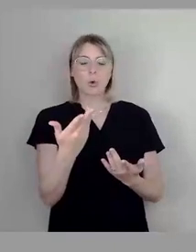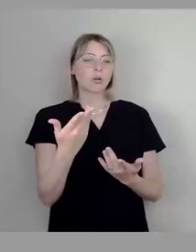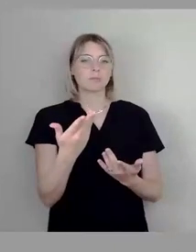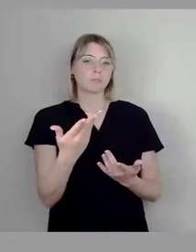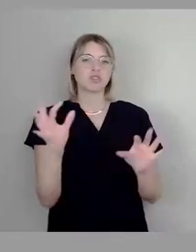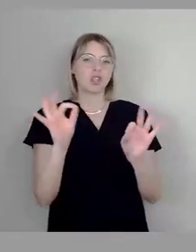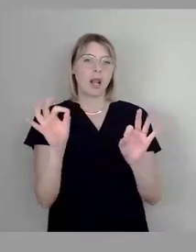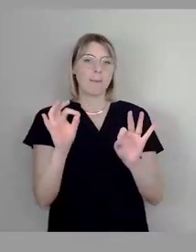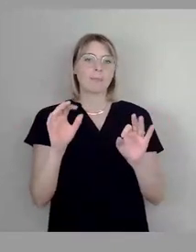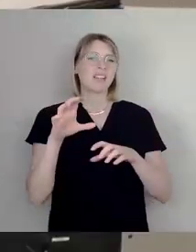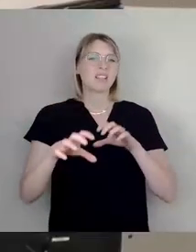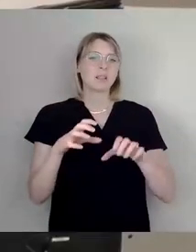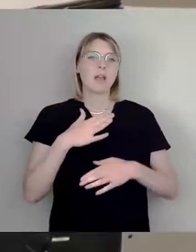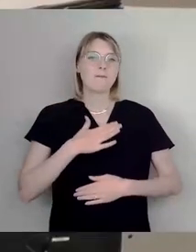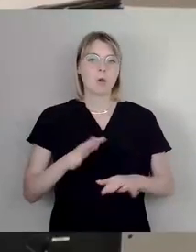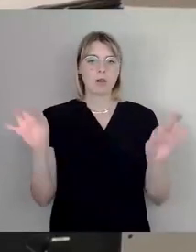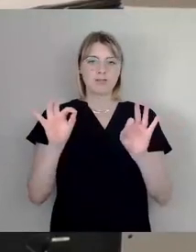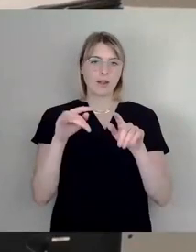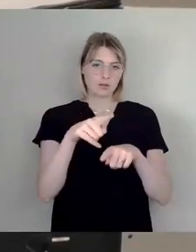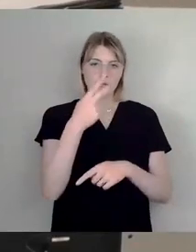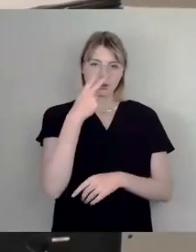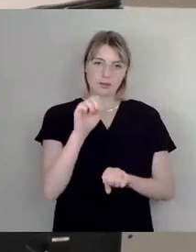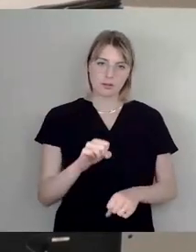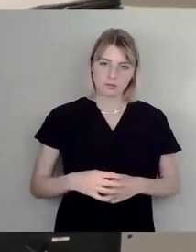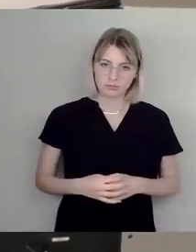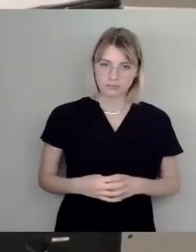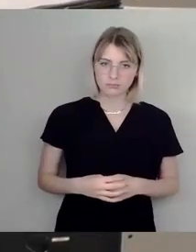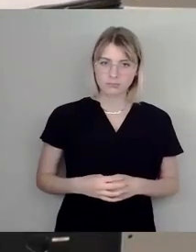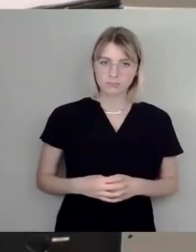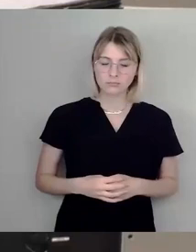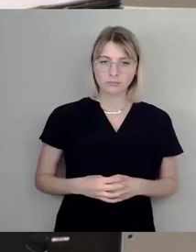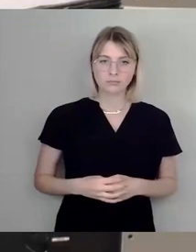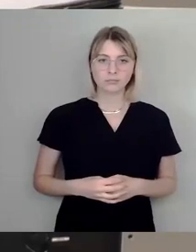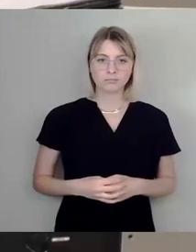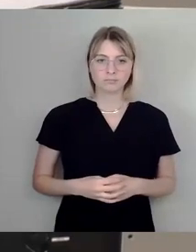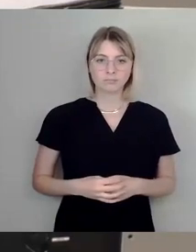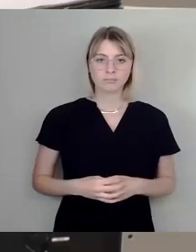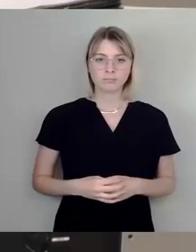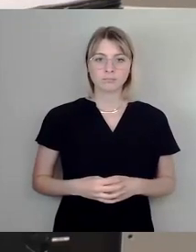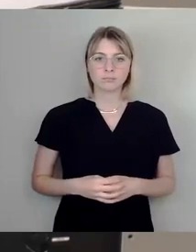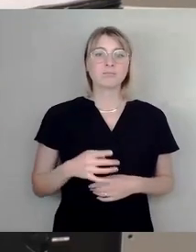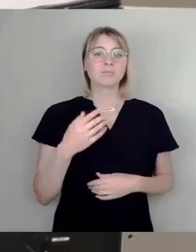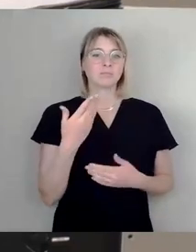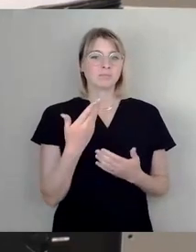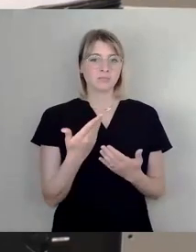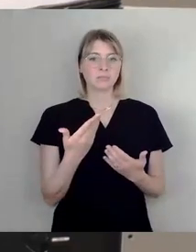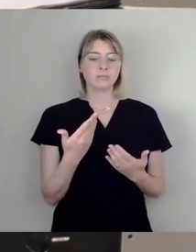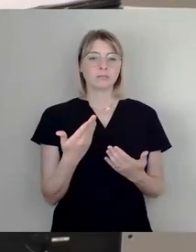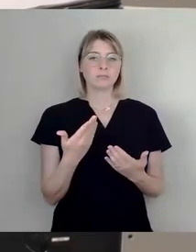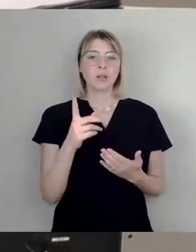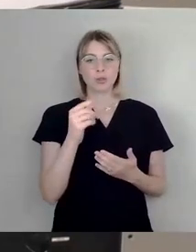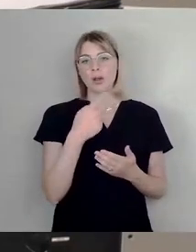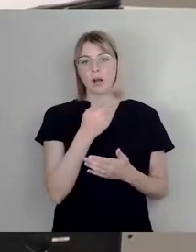Hier bereits zu sehen die Vermüllung. Wir haben es damit eigentlich soweit auch gesehen.